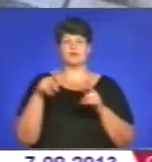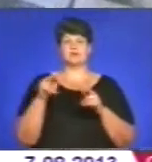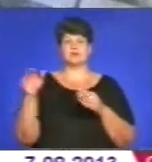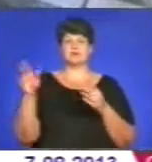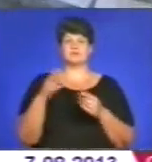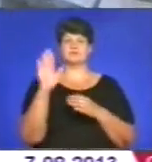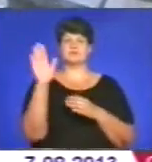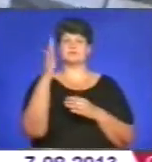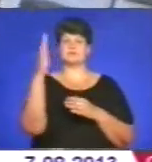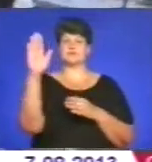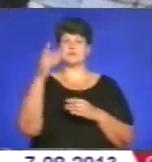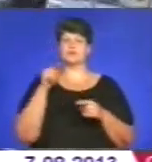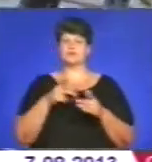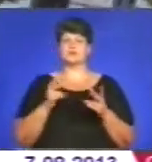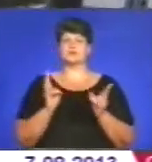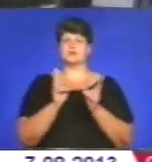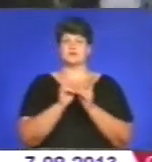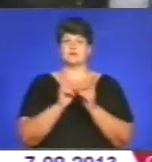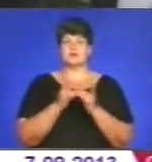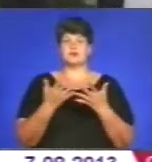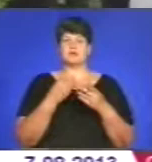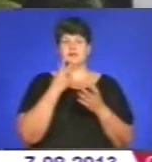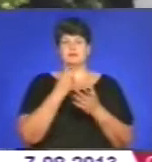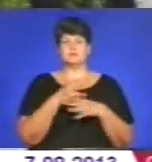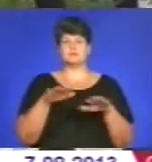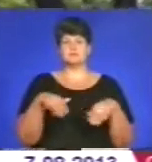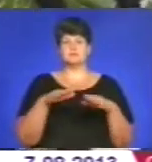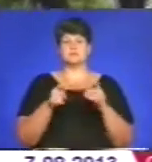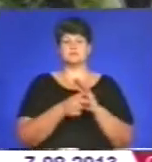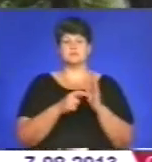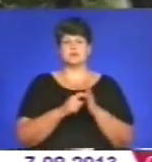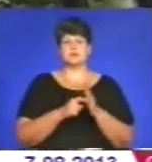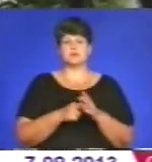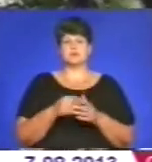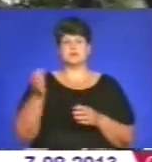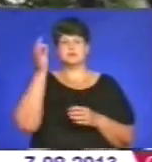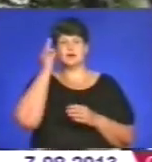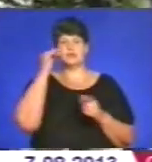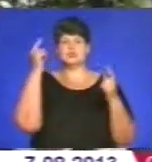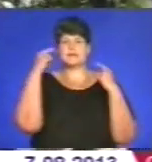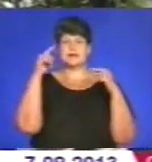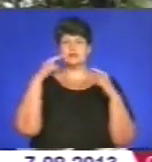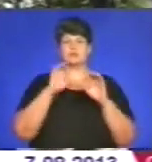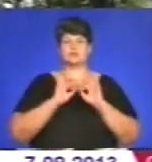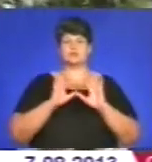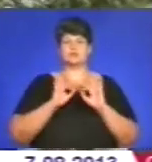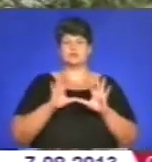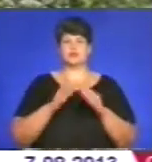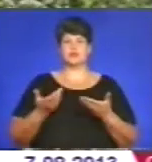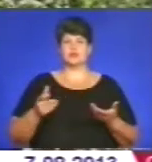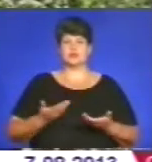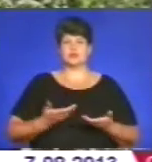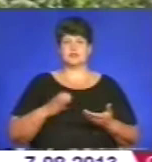призначали побачення. Дивлячись на запостілі покинуті приміщення, мимоволі згадують легенду, яку розповідають жителі Струсова